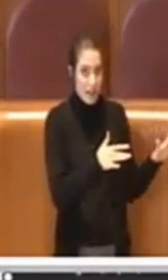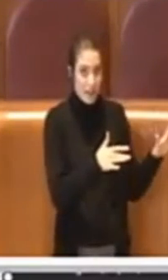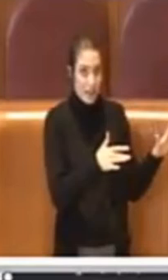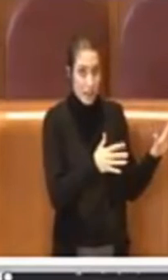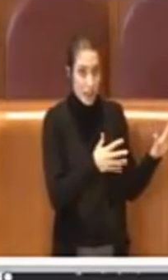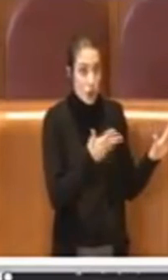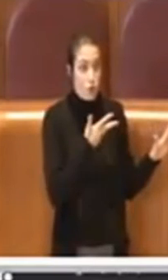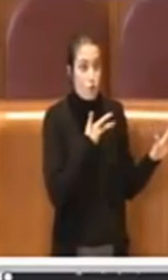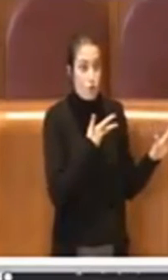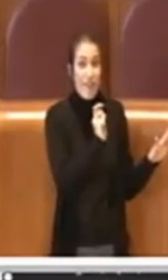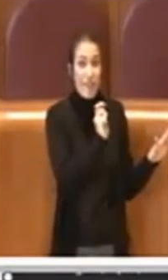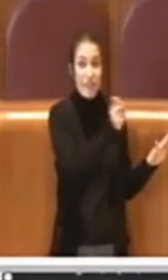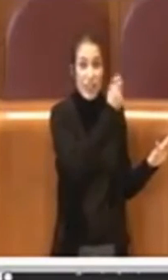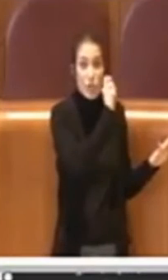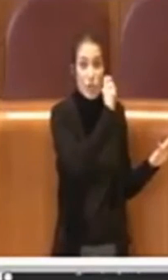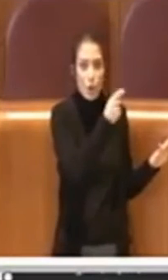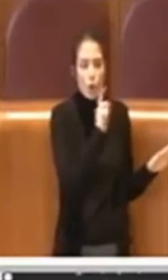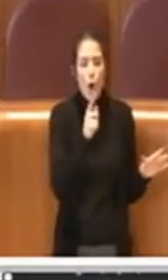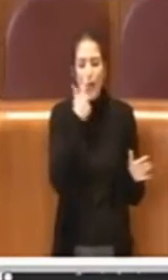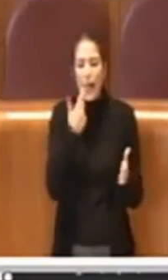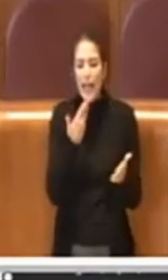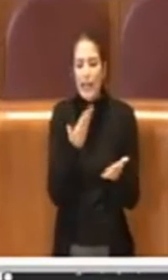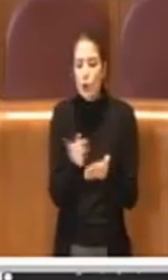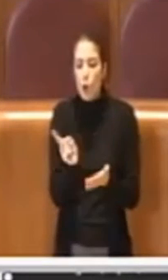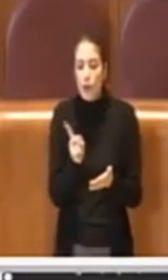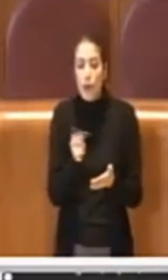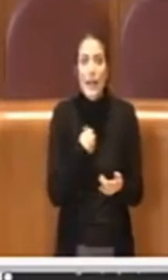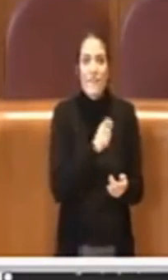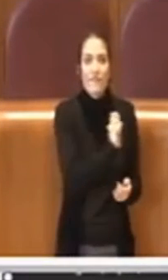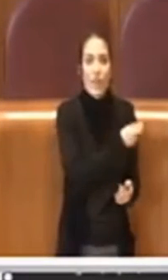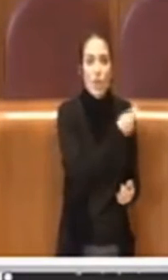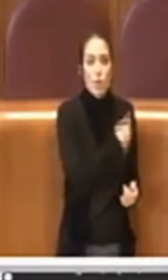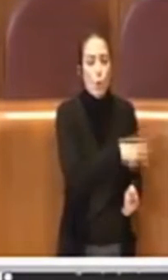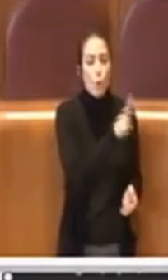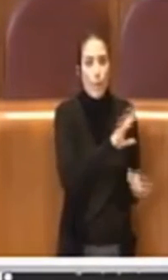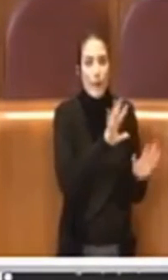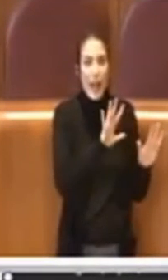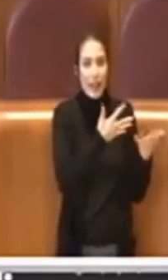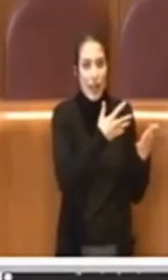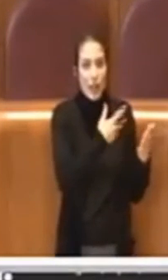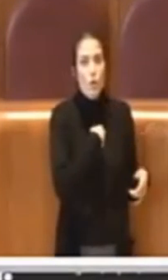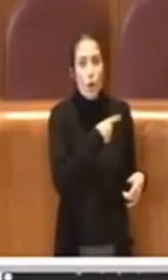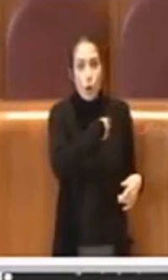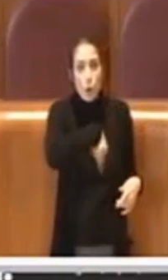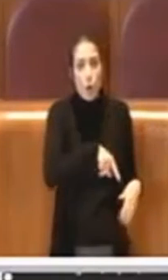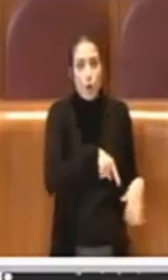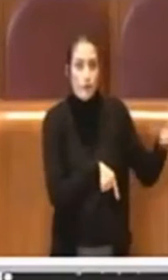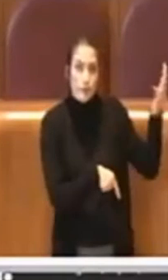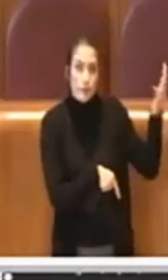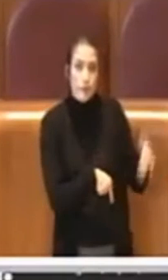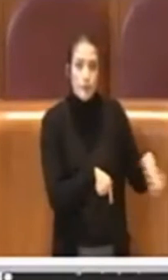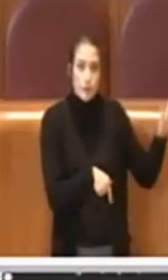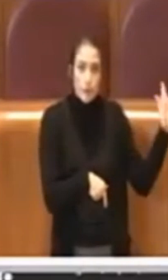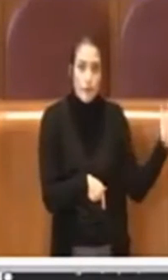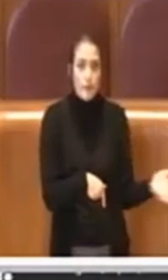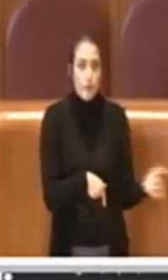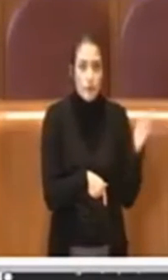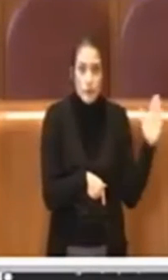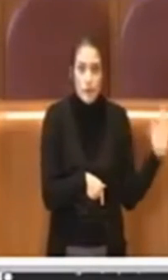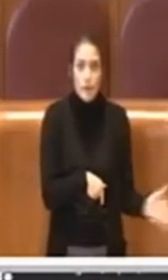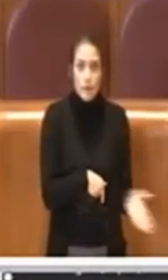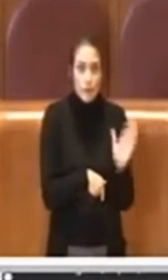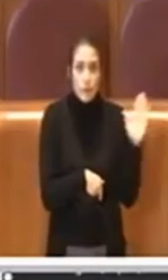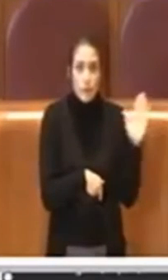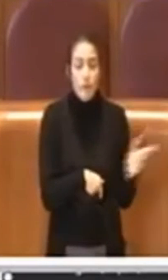vincitori, non gli idonei, i vincitori del 2010 e noi abbiamo iniziato piano piano ad assumerli